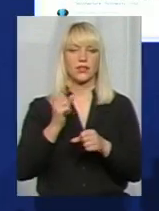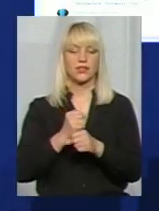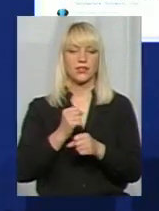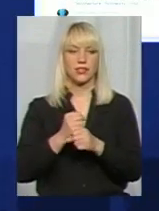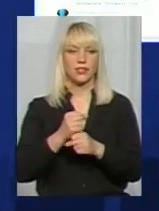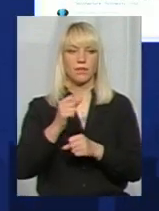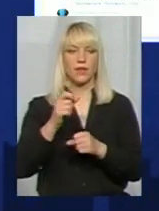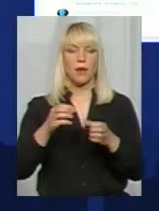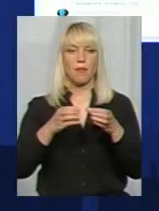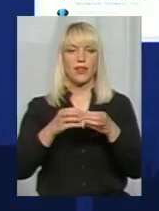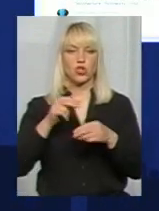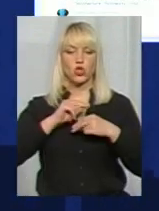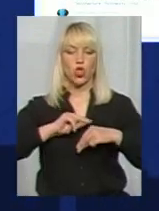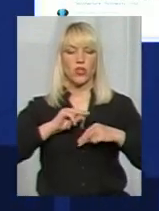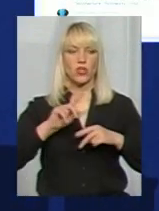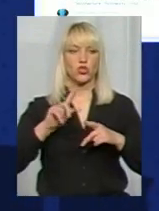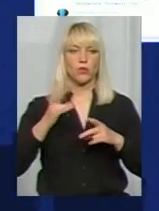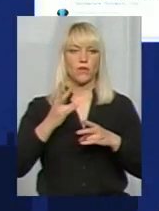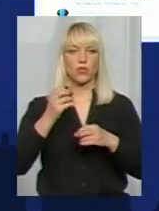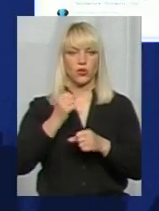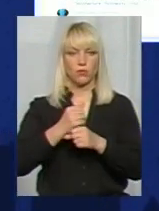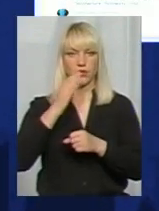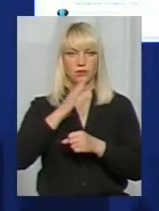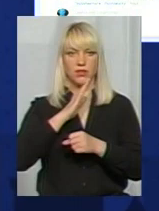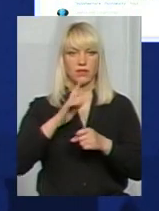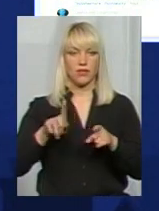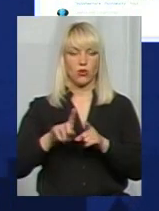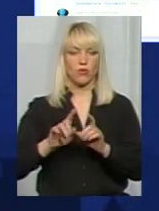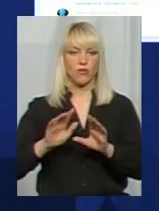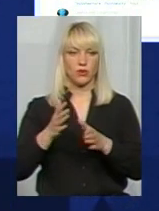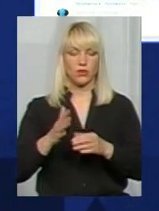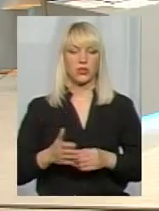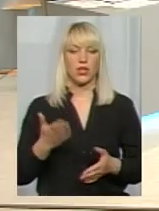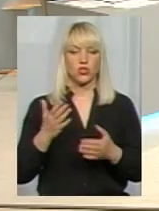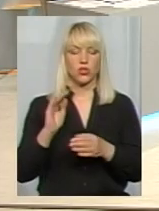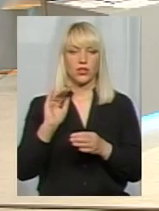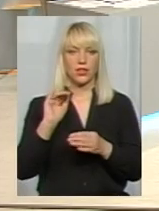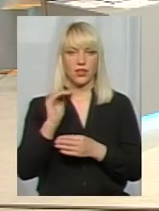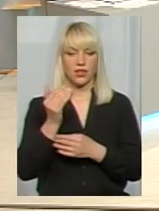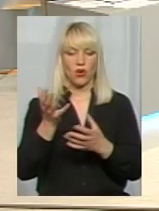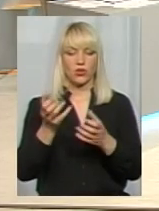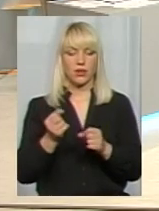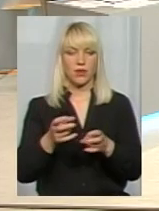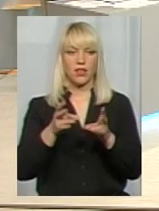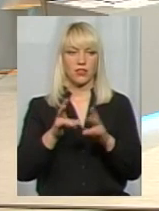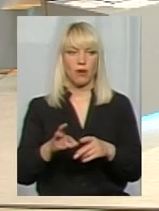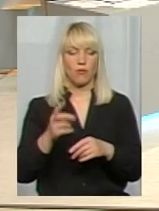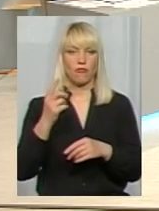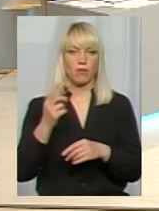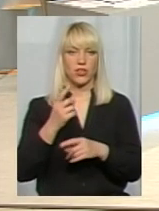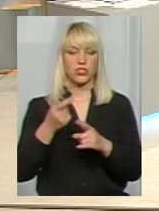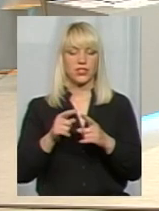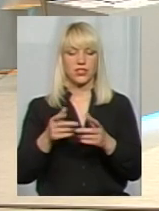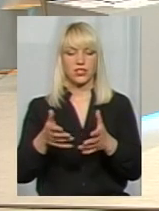повинні робити батьки в такому випадку? Прошу, дуже лаконично. Якщо дитина отримала травму, перше, це зразу з